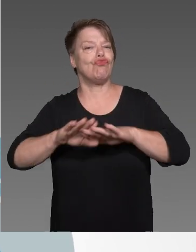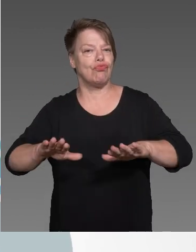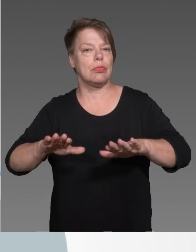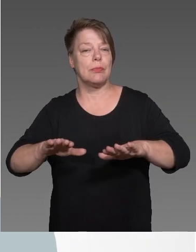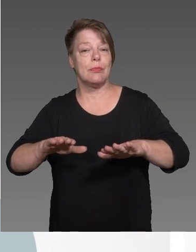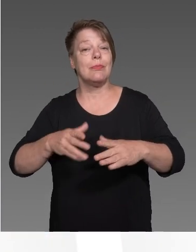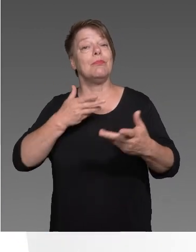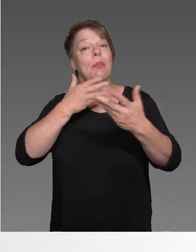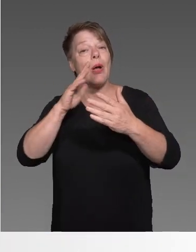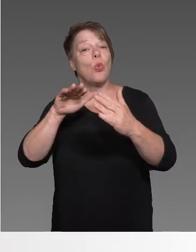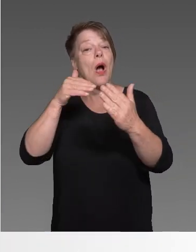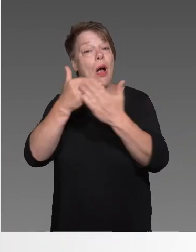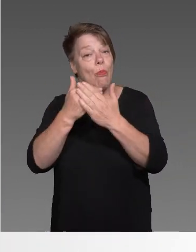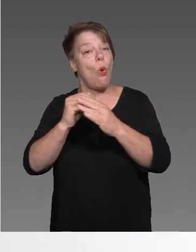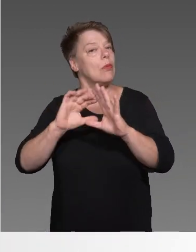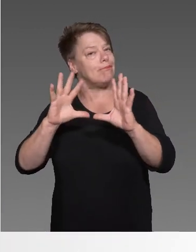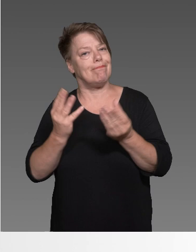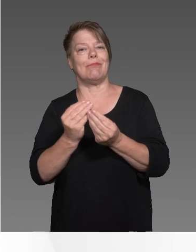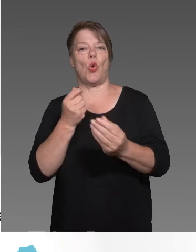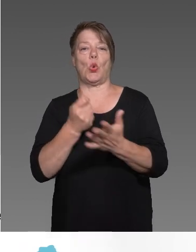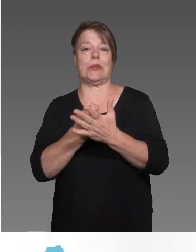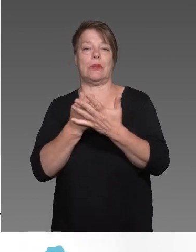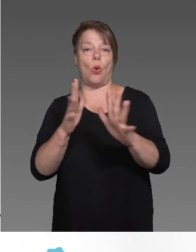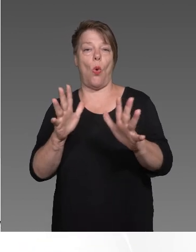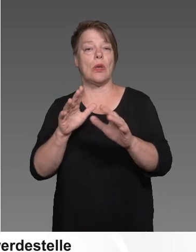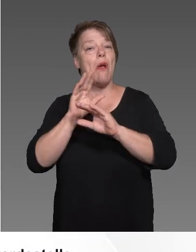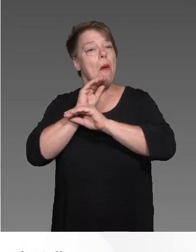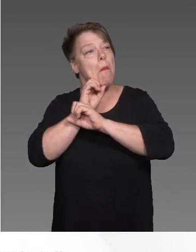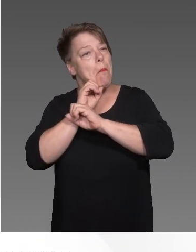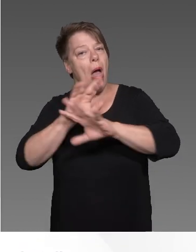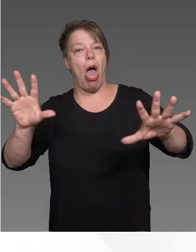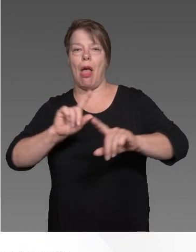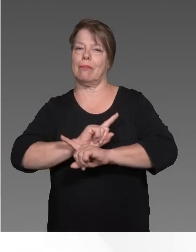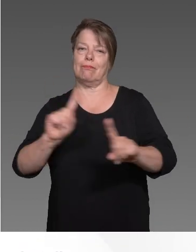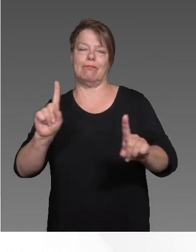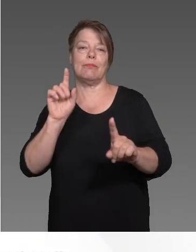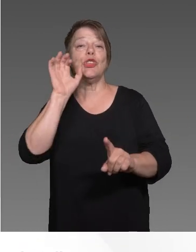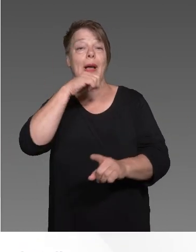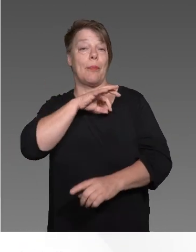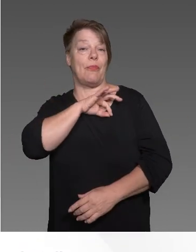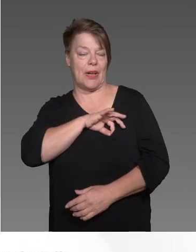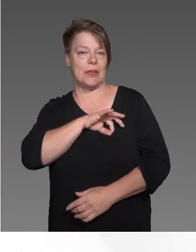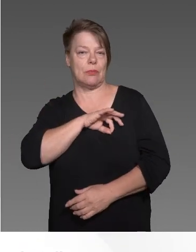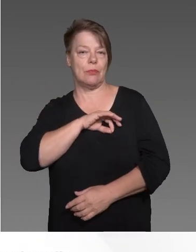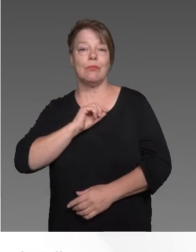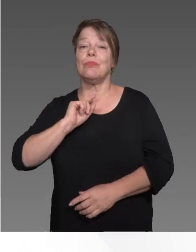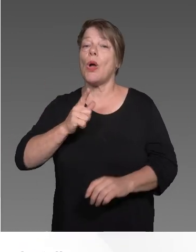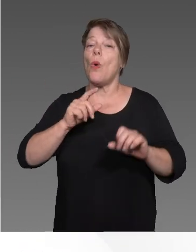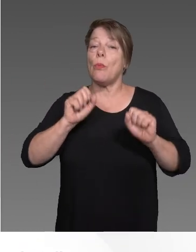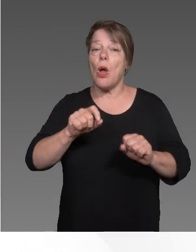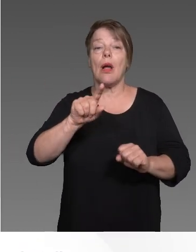möglich. Alle Beratungsangebote an der Hochschule Düsseldorf sind kostenlos und werden absolut vertraulich behandelt.